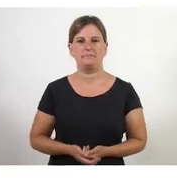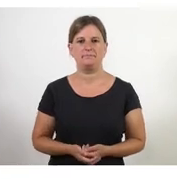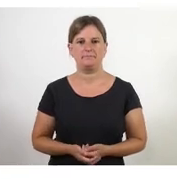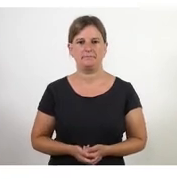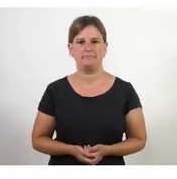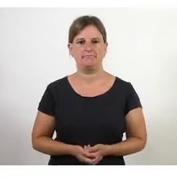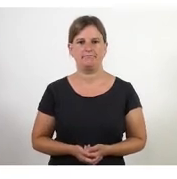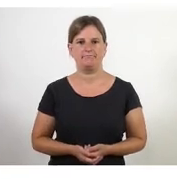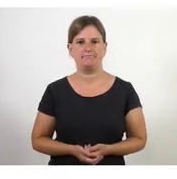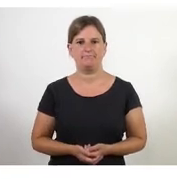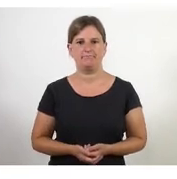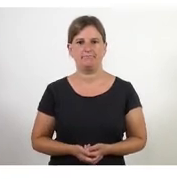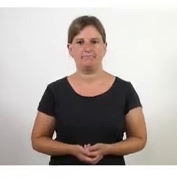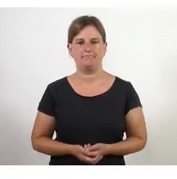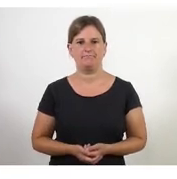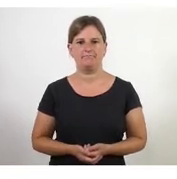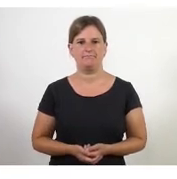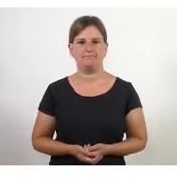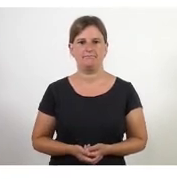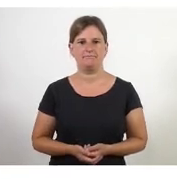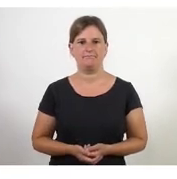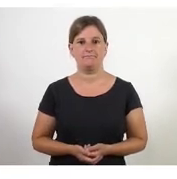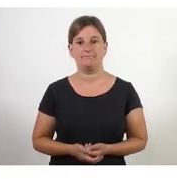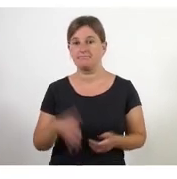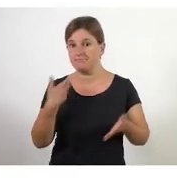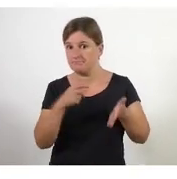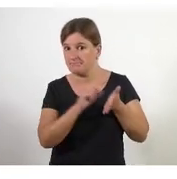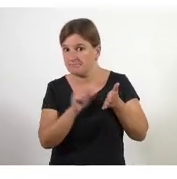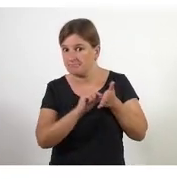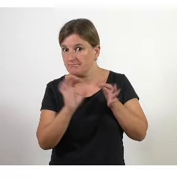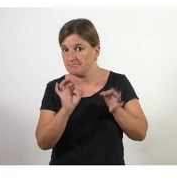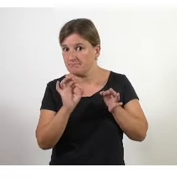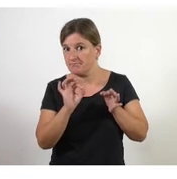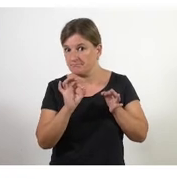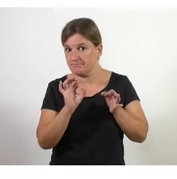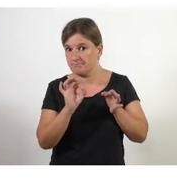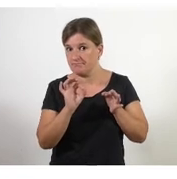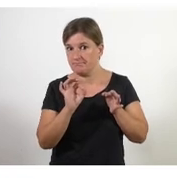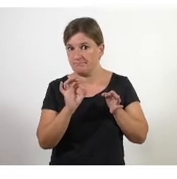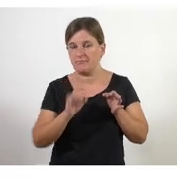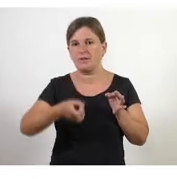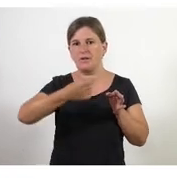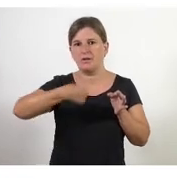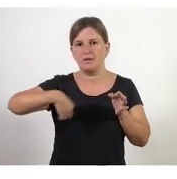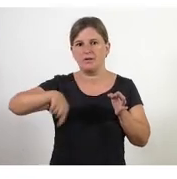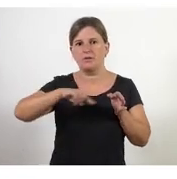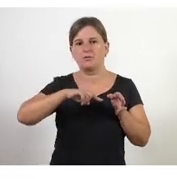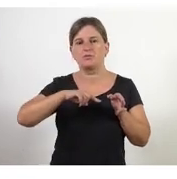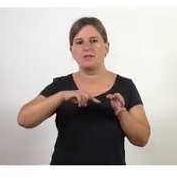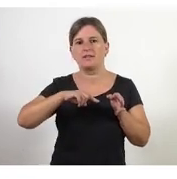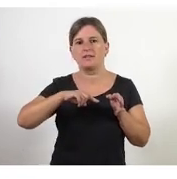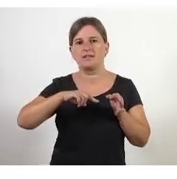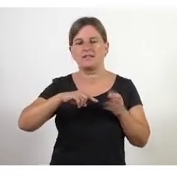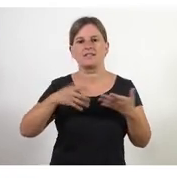si ja vas tenint i si no ho vas tenint doncs les pots apuntar mentre anem recollint ara